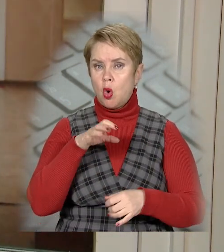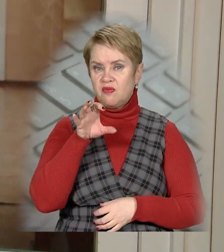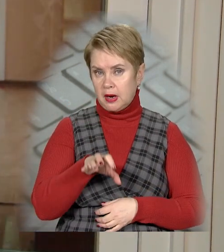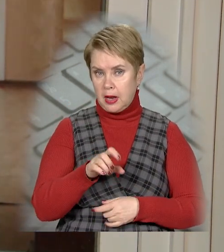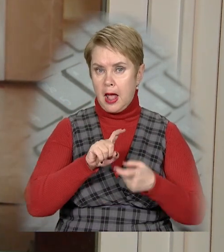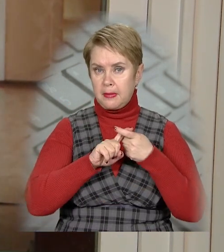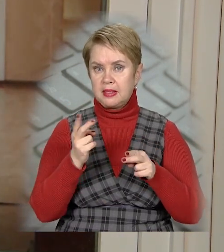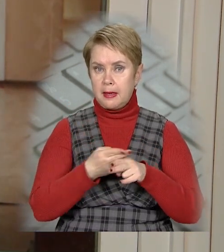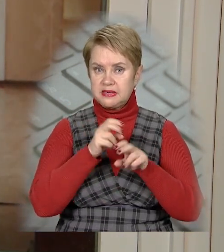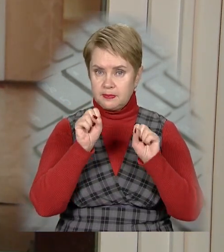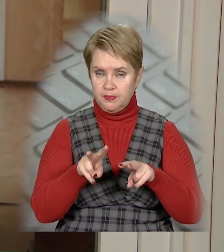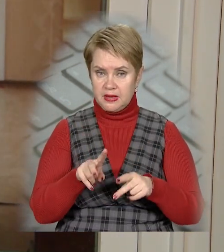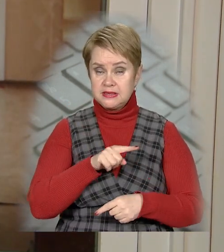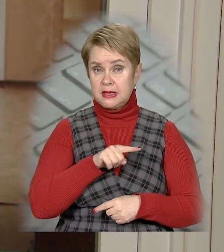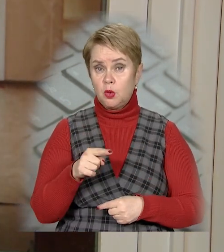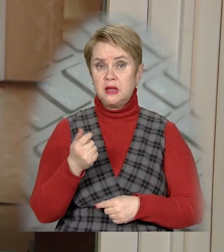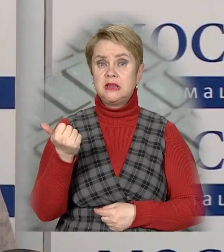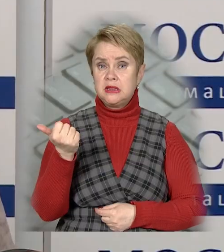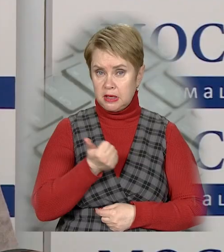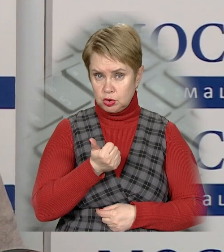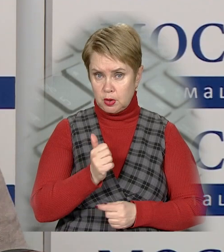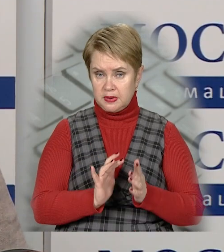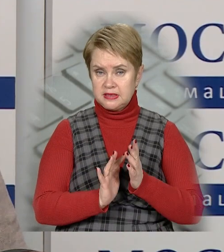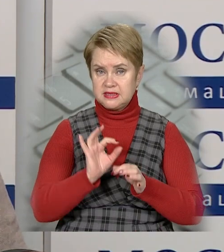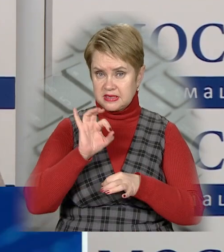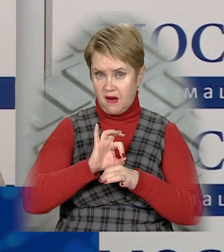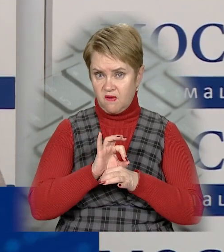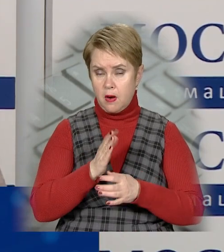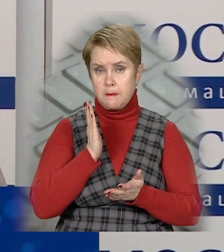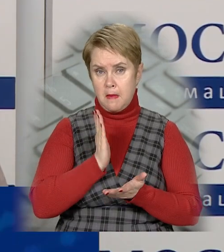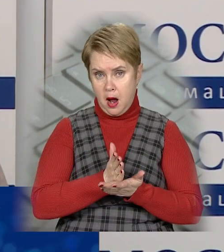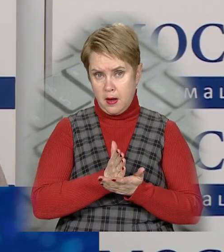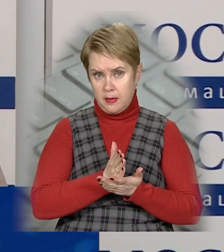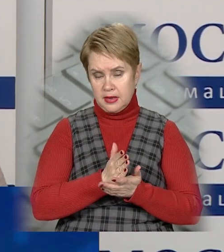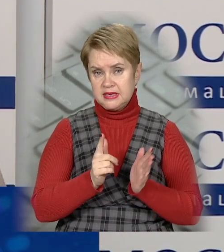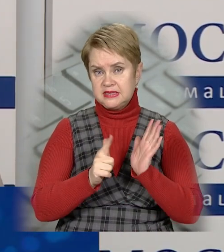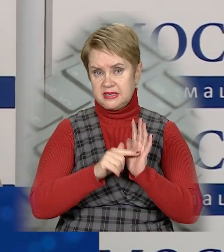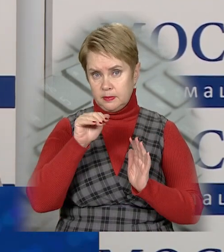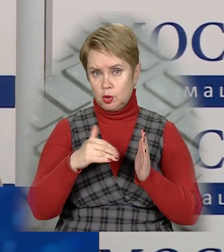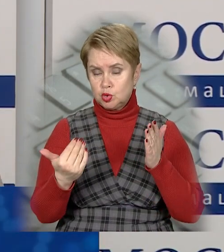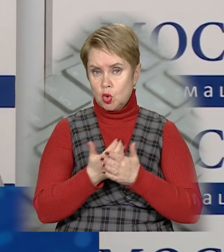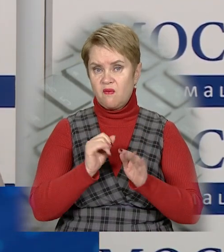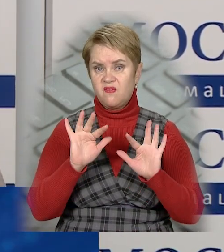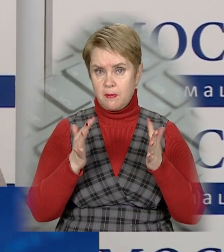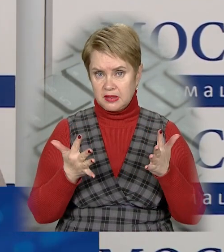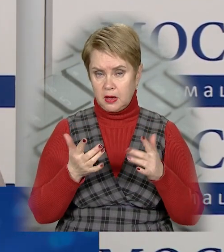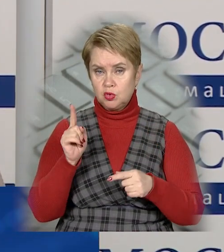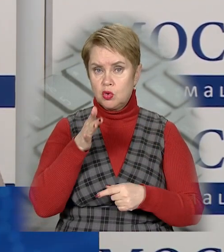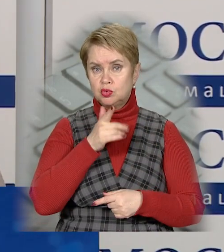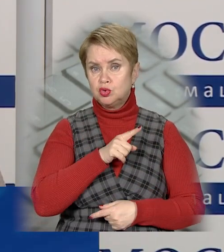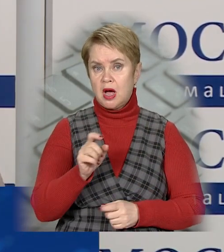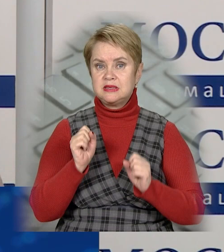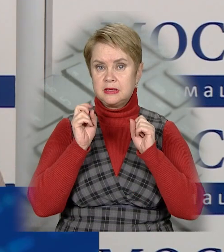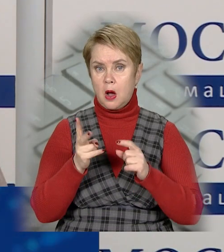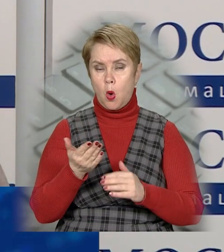жовтому рівні – епіднебезпеки. За минулий тиждень приріст захворюваності маємо понад 7 тисяч нових випадків. той